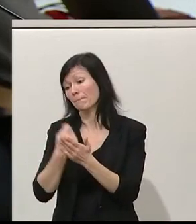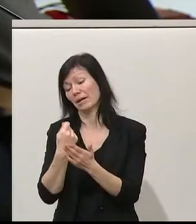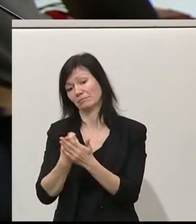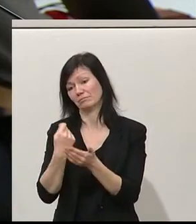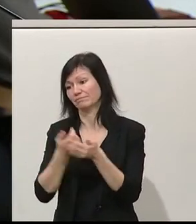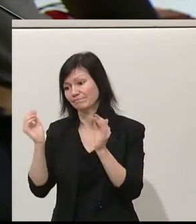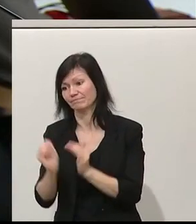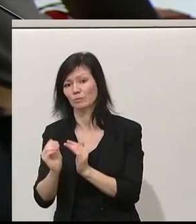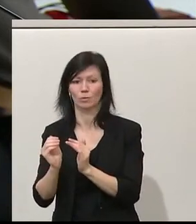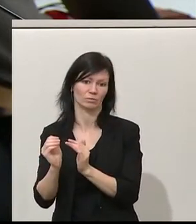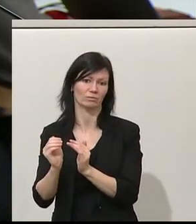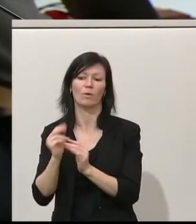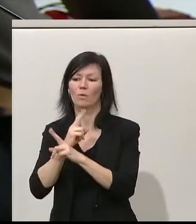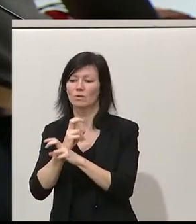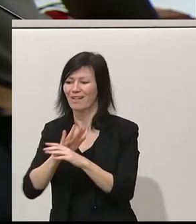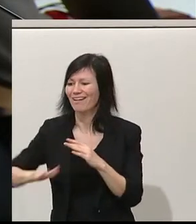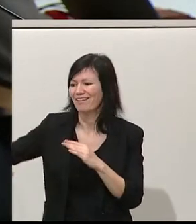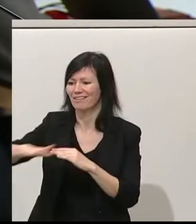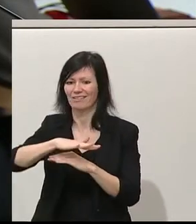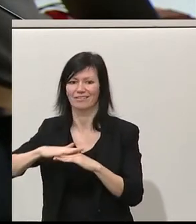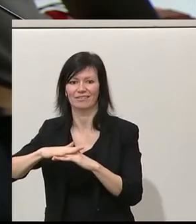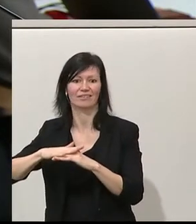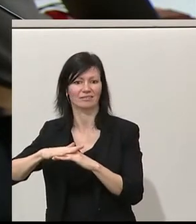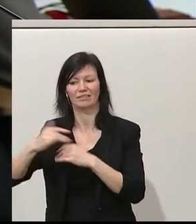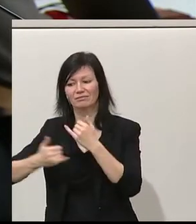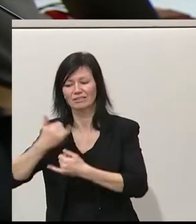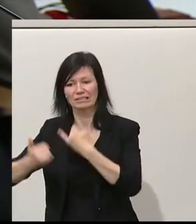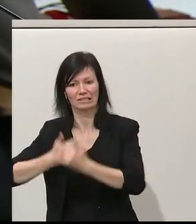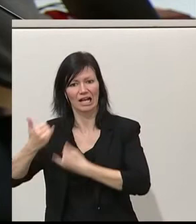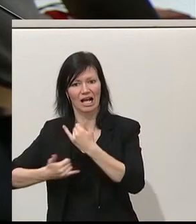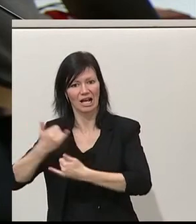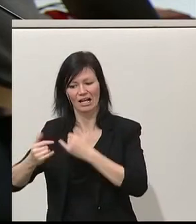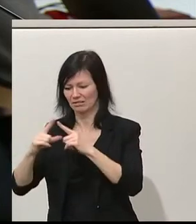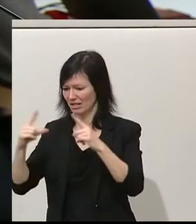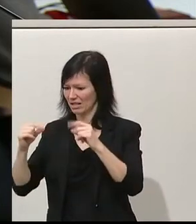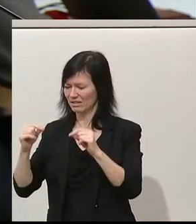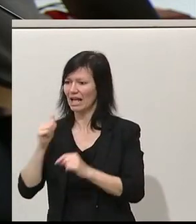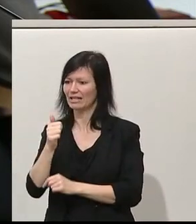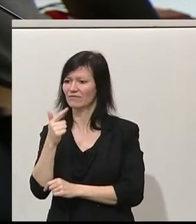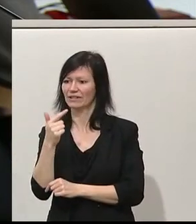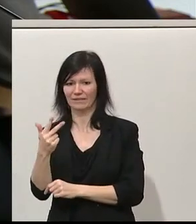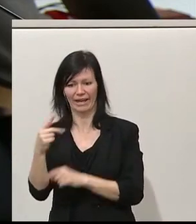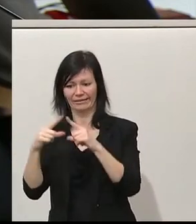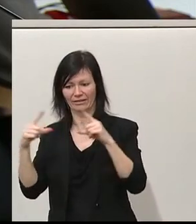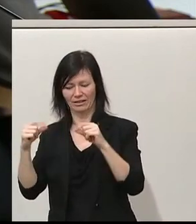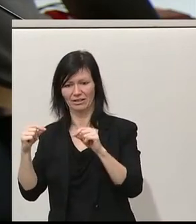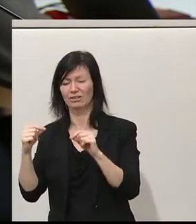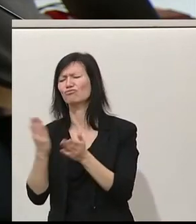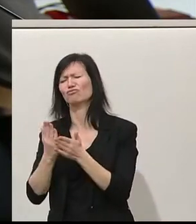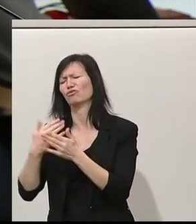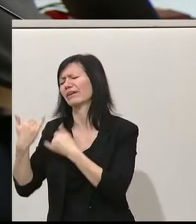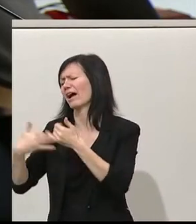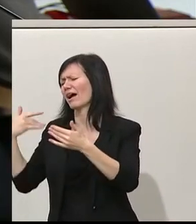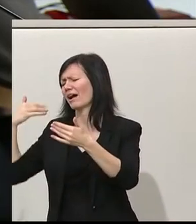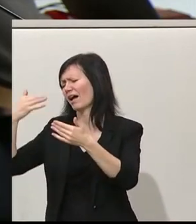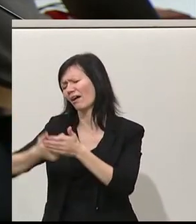österreichweites Jahresnetzticket. Mit diesem 1-2-3-Ticket wollen wir eine langjährige verkehrspolitische Forderung